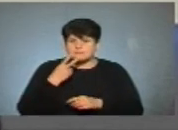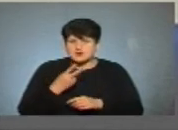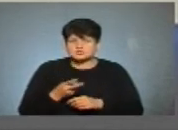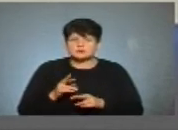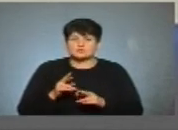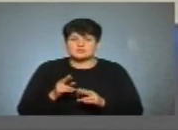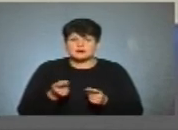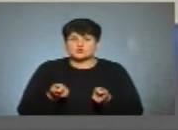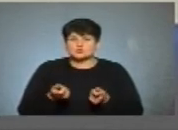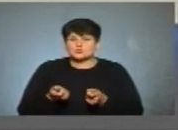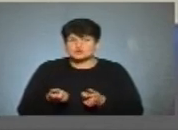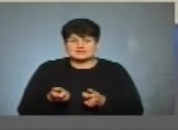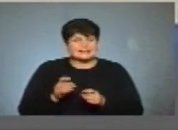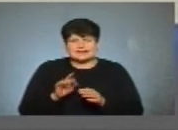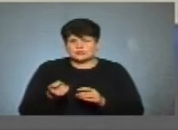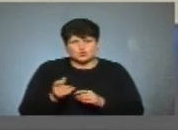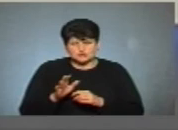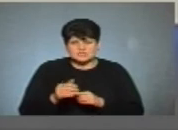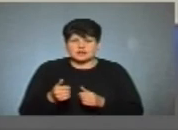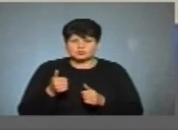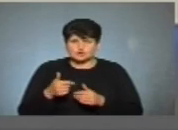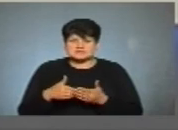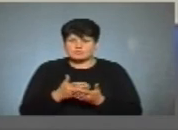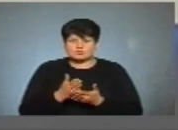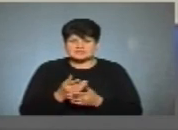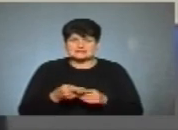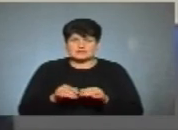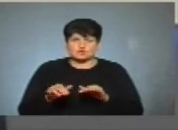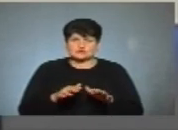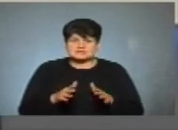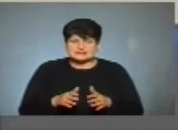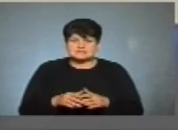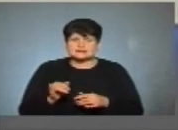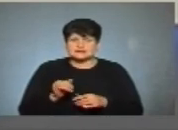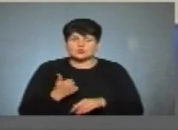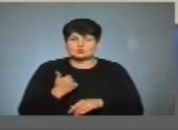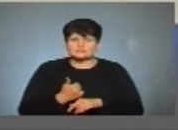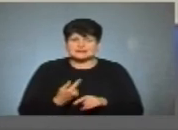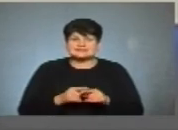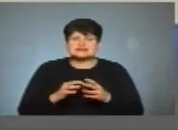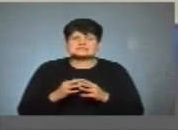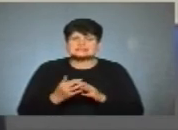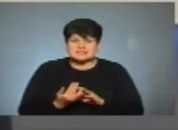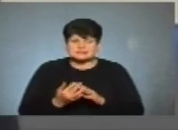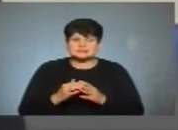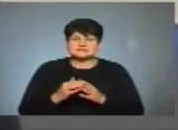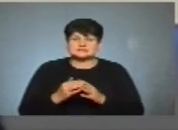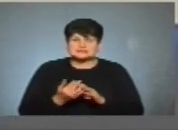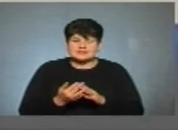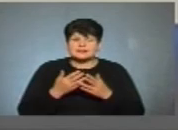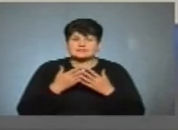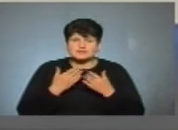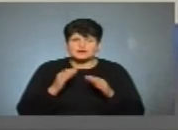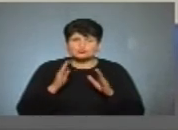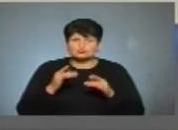трошечки, не трошечки, а добре заполітизований цей процес. І саме головне – це села. Тобто села не мають